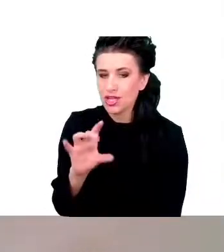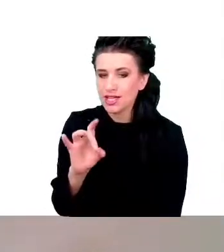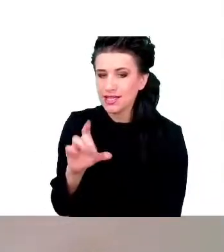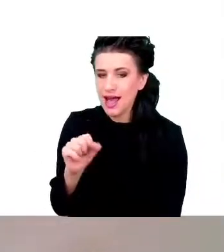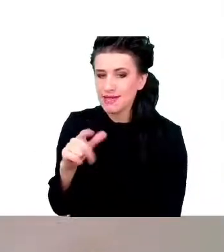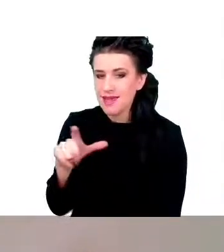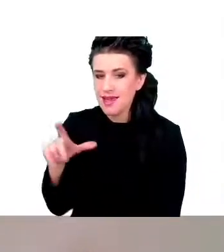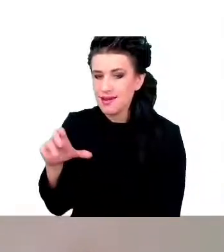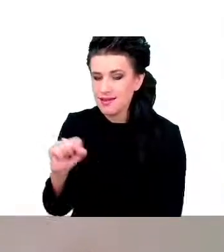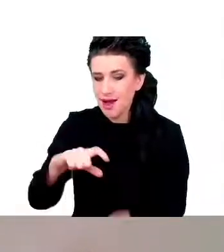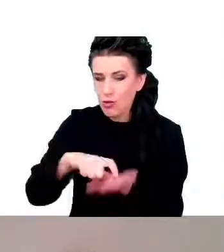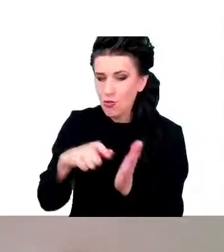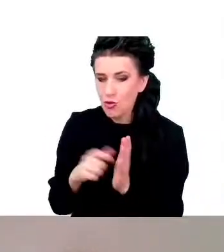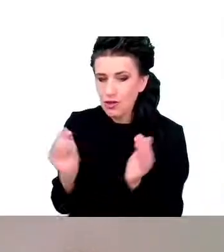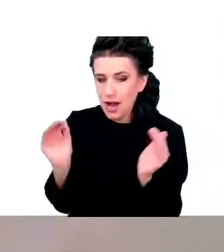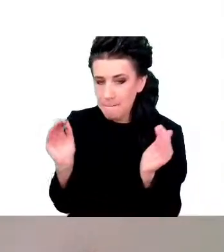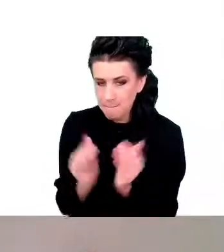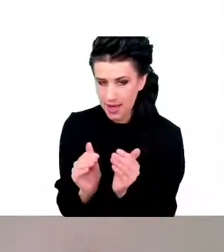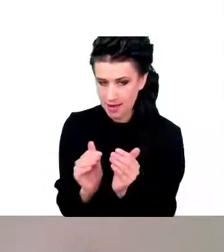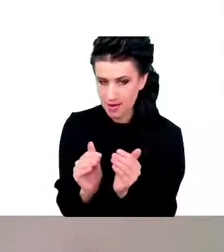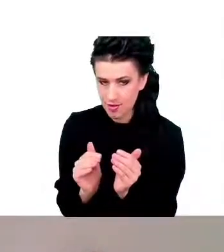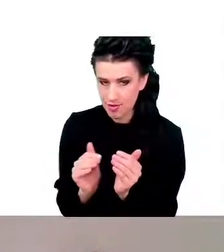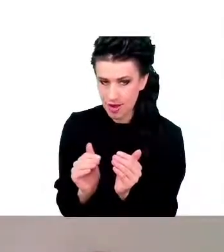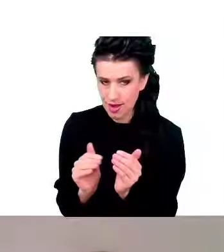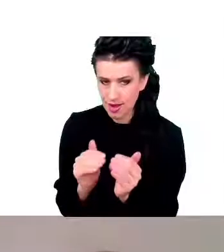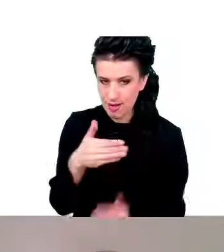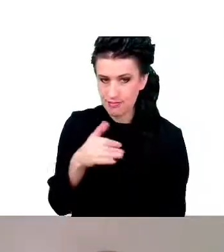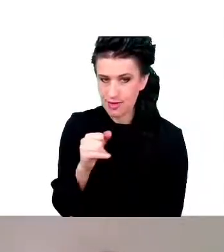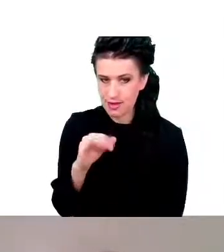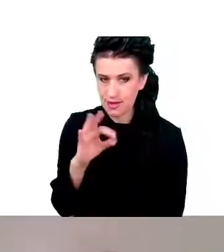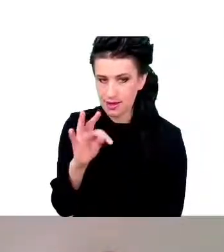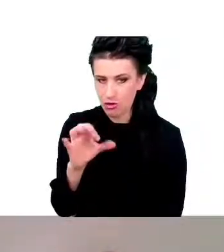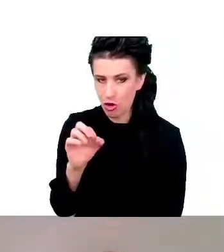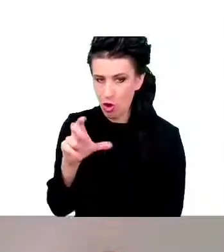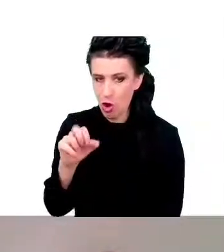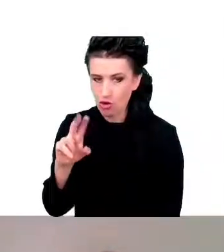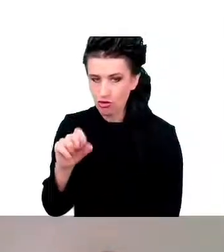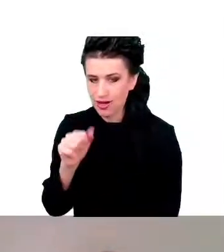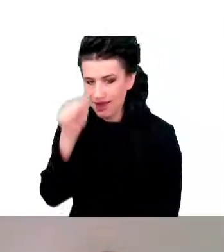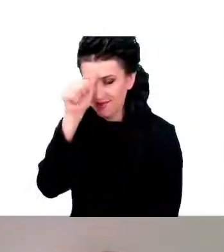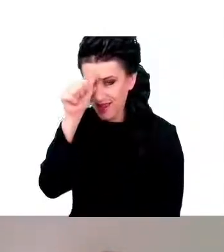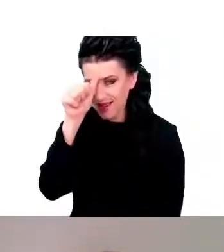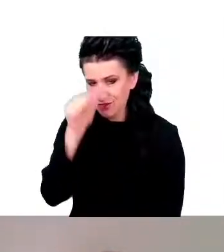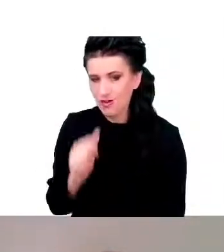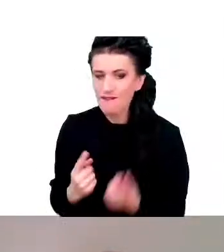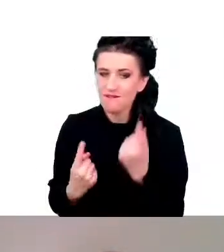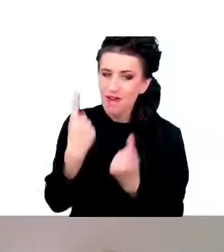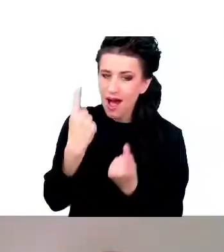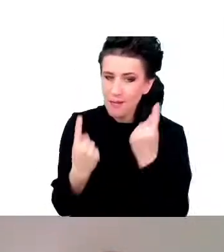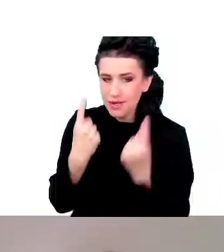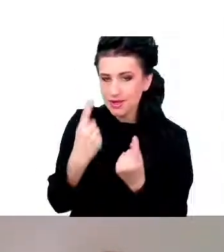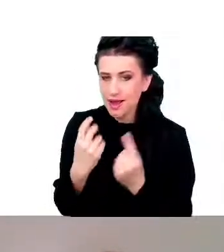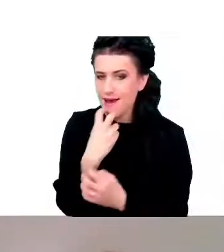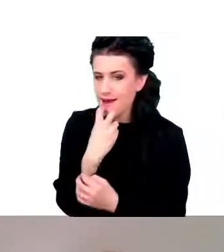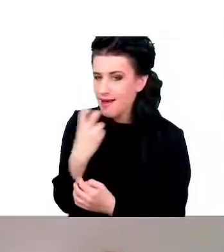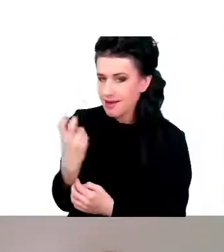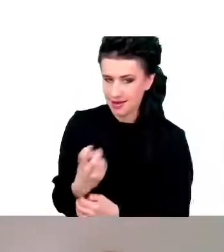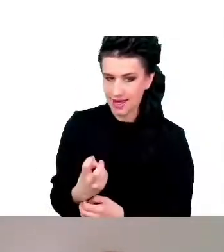są takimi małymi fabrykami energii w naszych